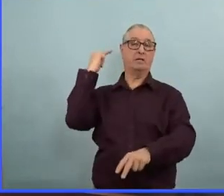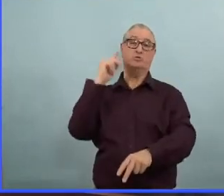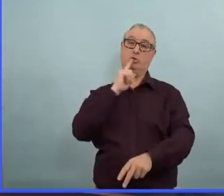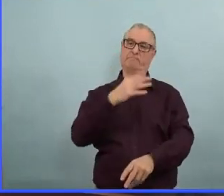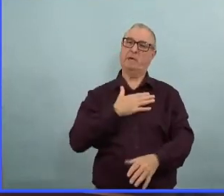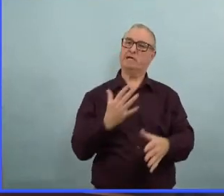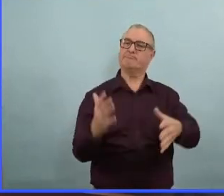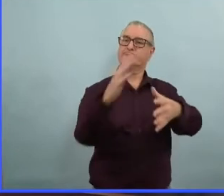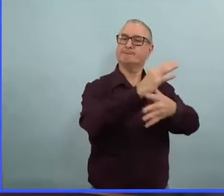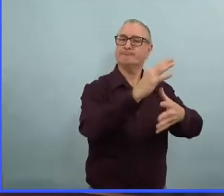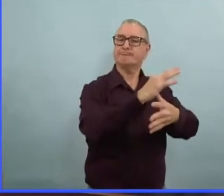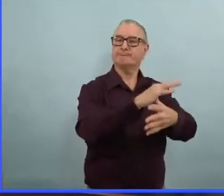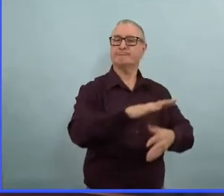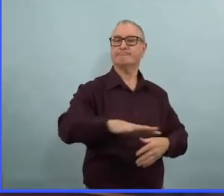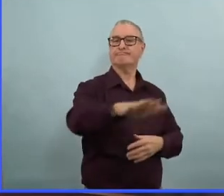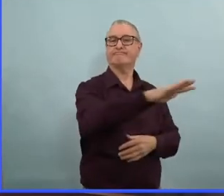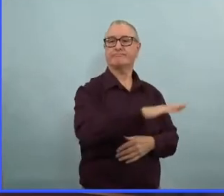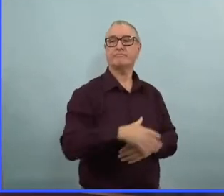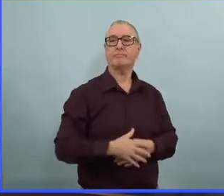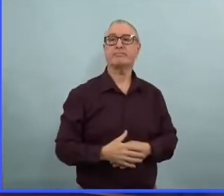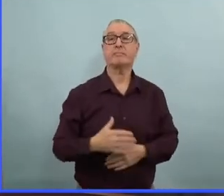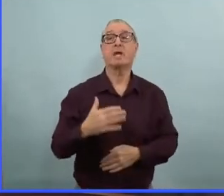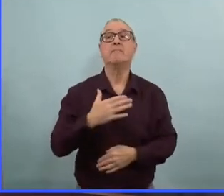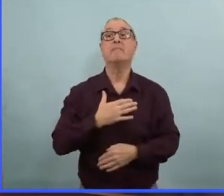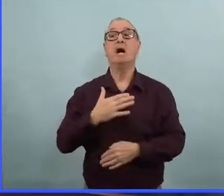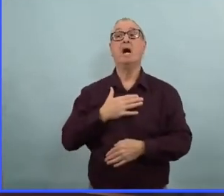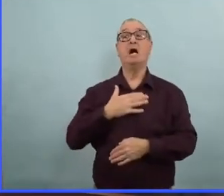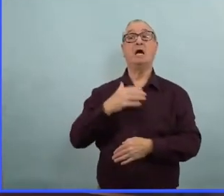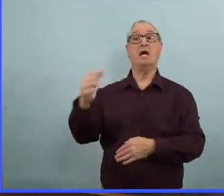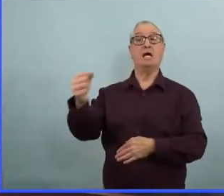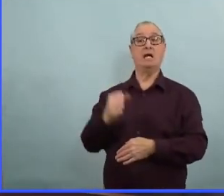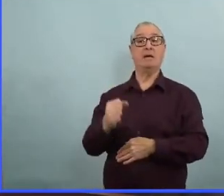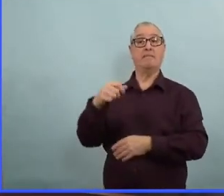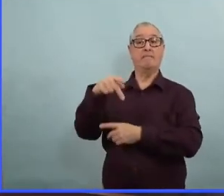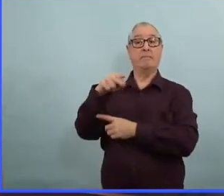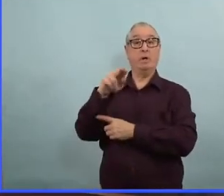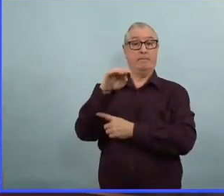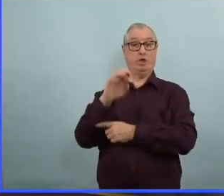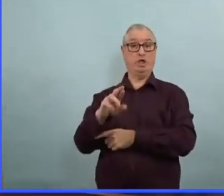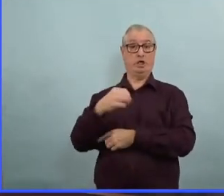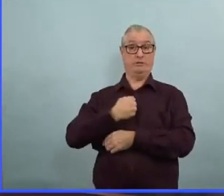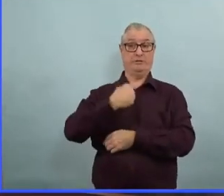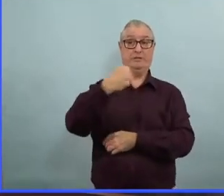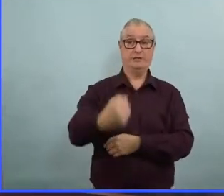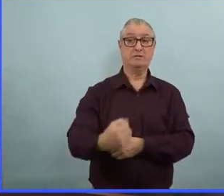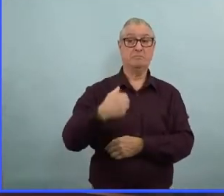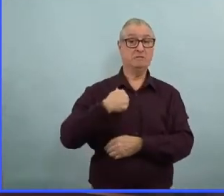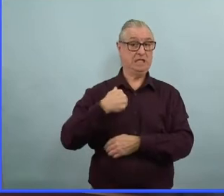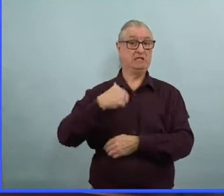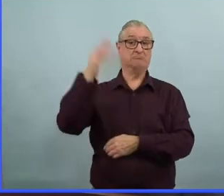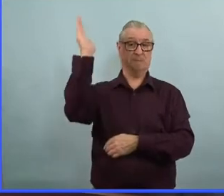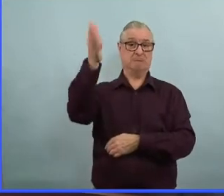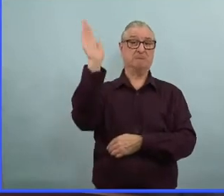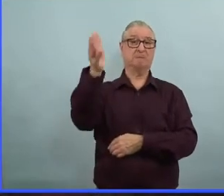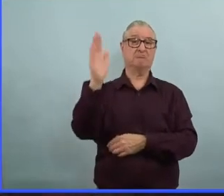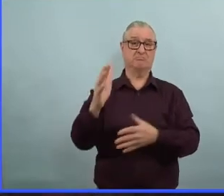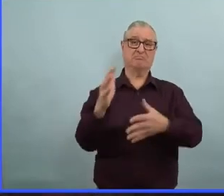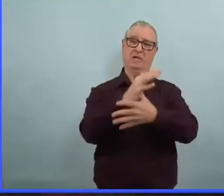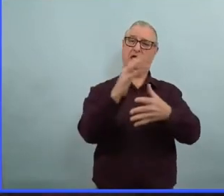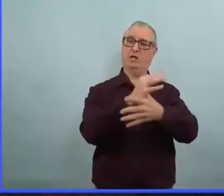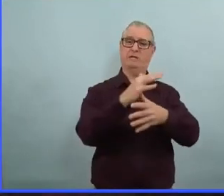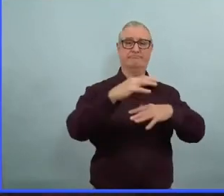discours du trône je l'ai mentionné dans mon discours inaugural quand je suis devenue première ministre la réconciliation c'est une priorité